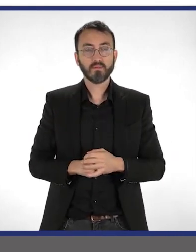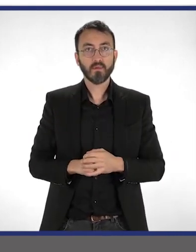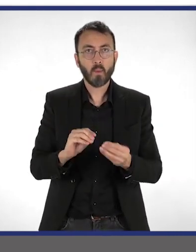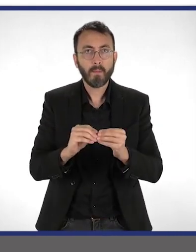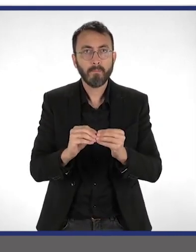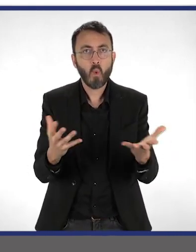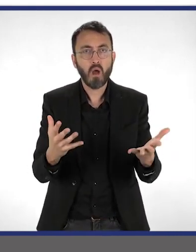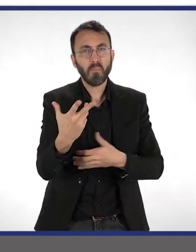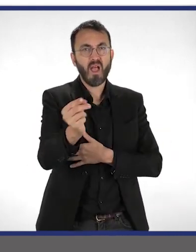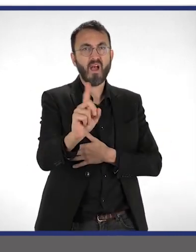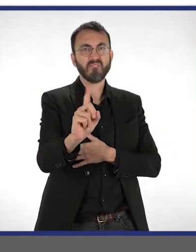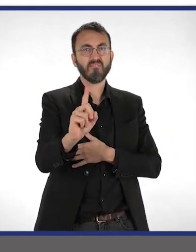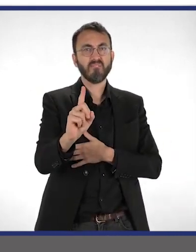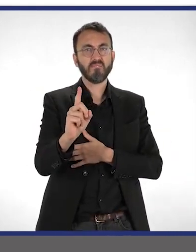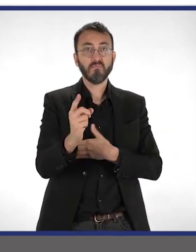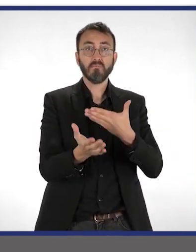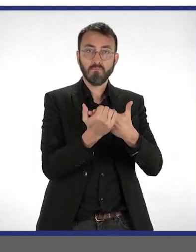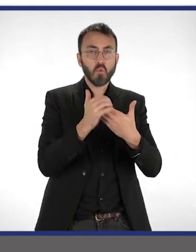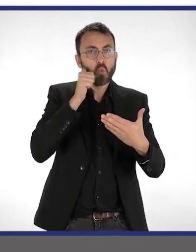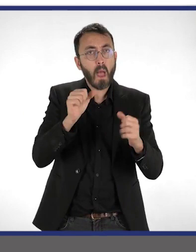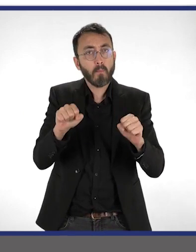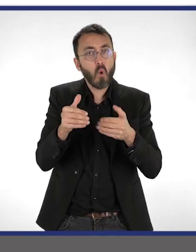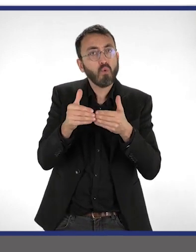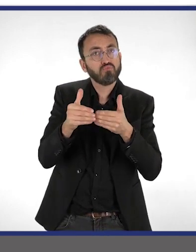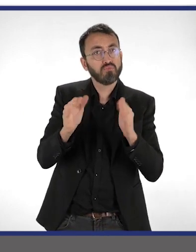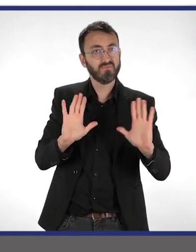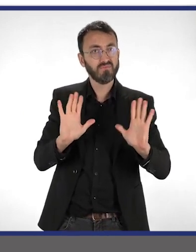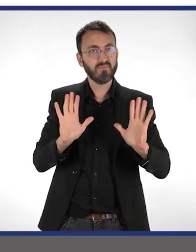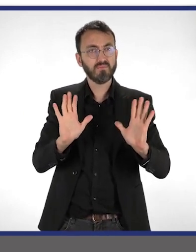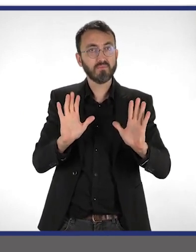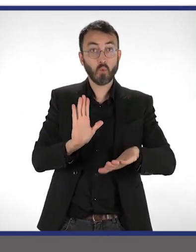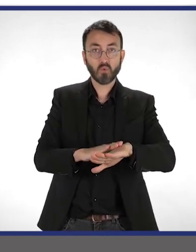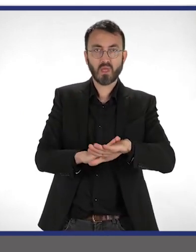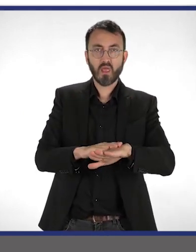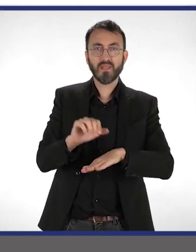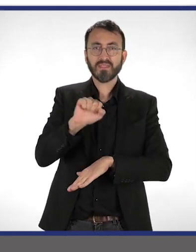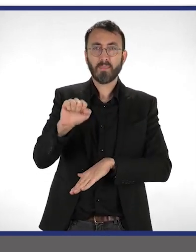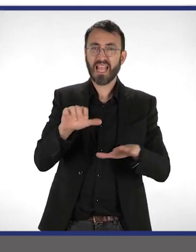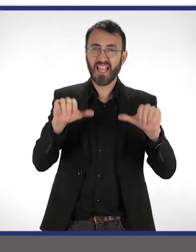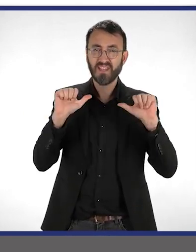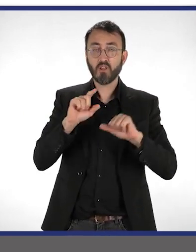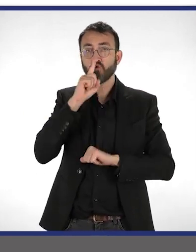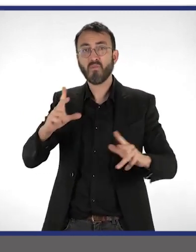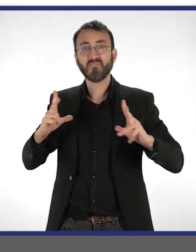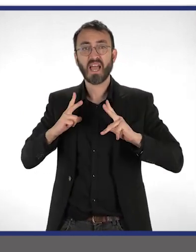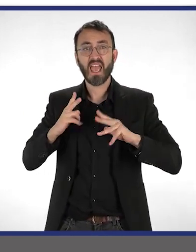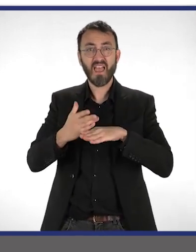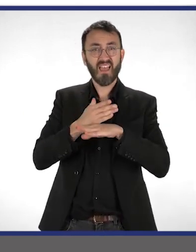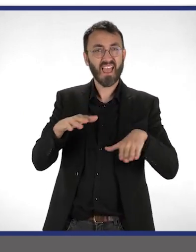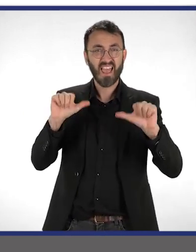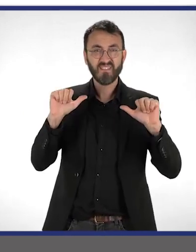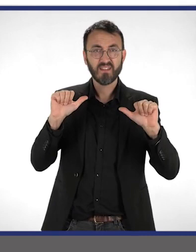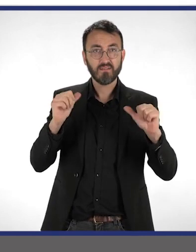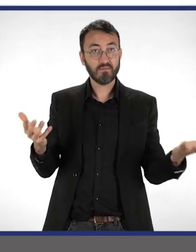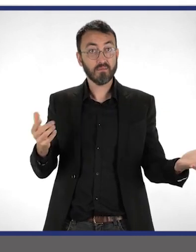Un empêchement, ce n'est pas grave. Postez l'enveloppe le lendemain au plus tard. Un conseil, évitez de la poster un samedi ou la veille d'un jour